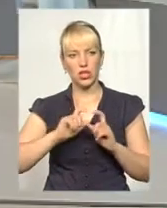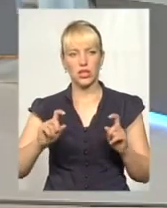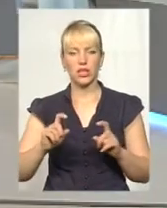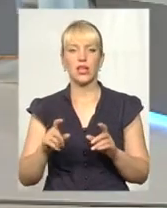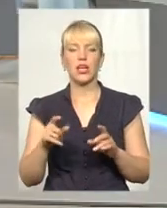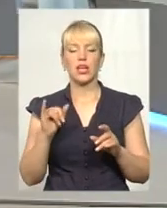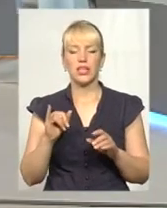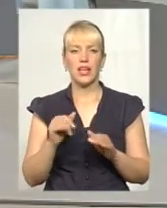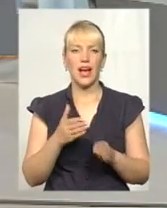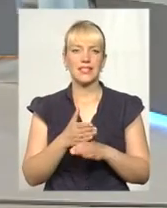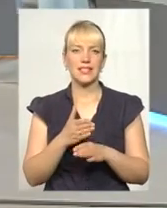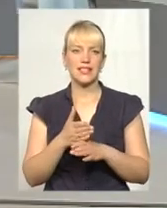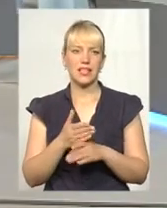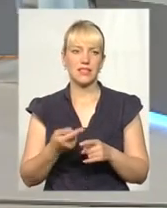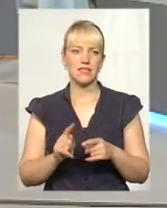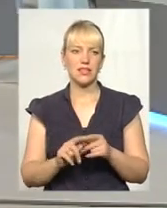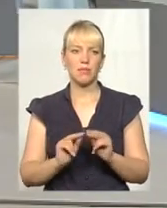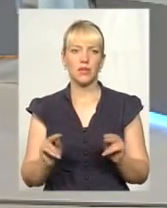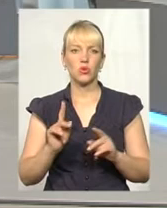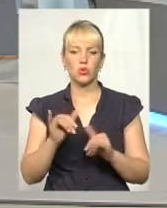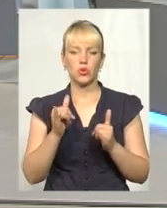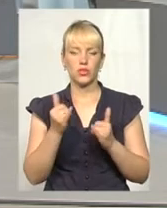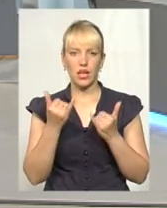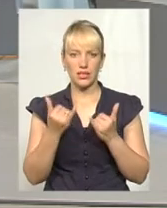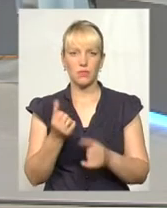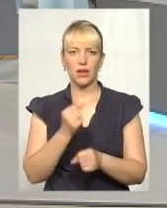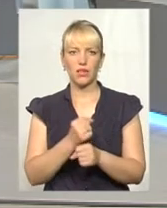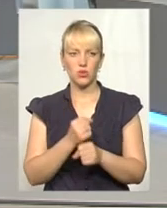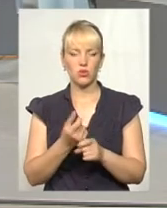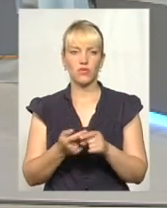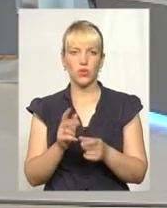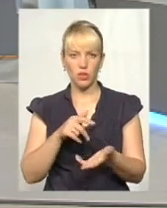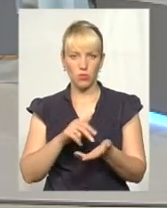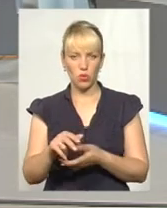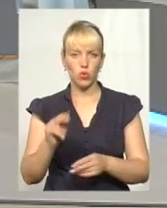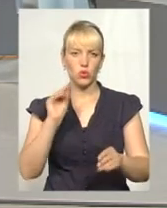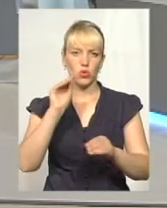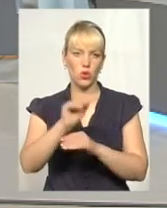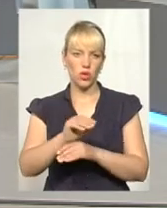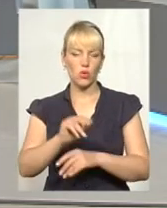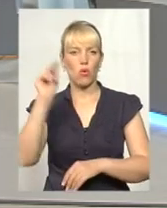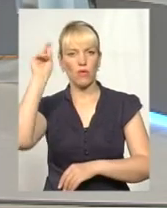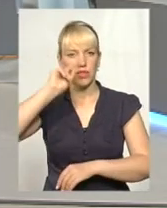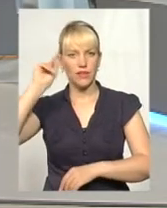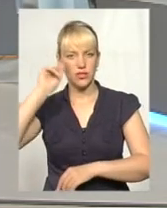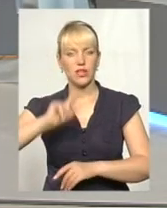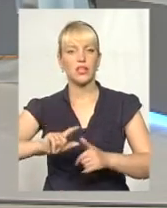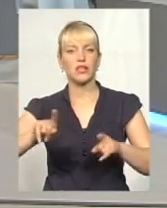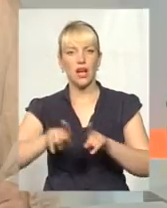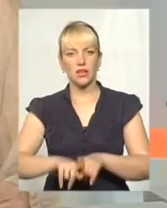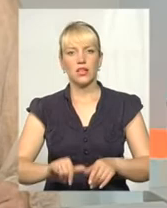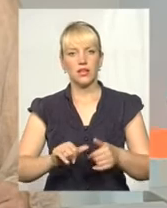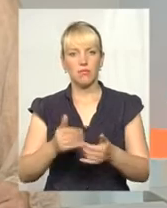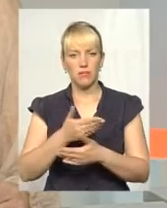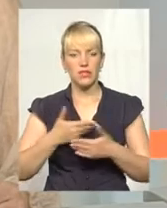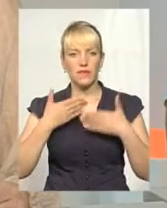асистентів. Тобто ці педагоги, які зараз працюють у школах, вони зараз проходять все ж таки додаткове навчання? Так, окрім того, ми звертаємося